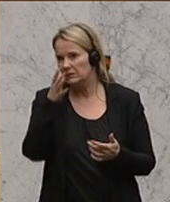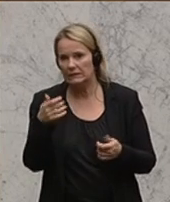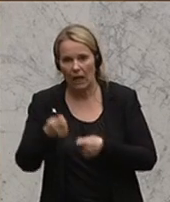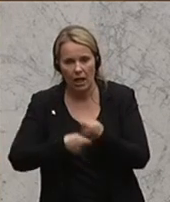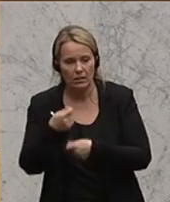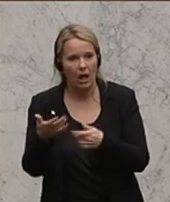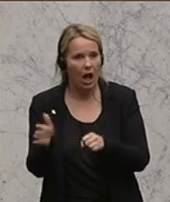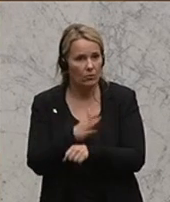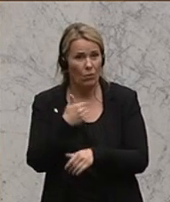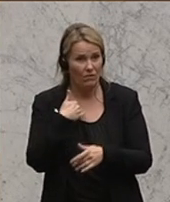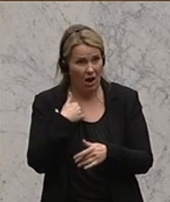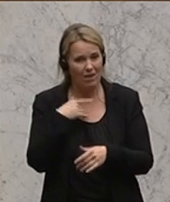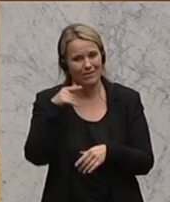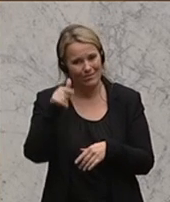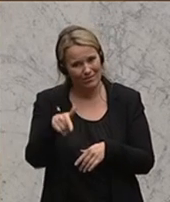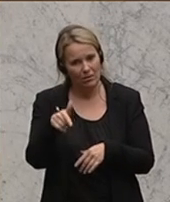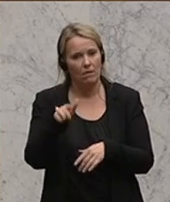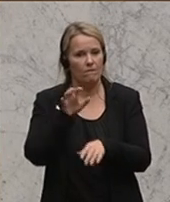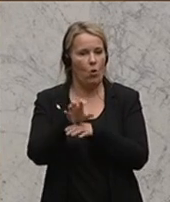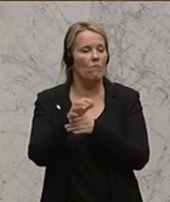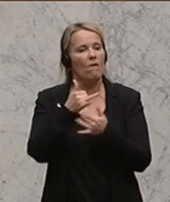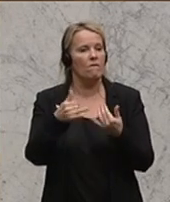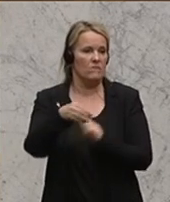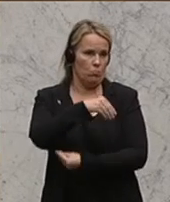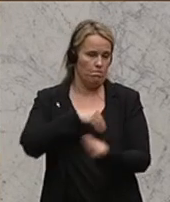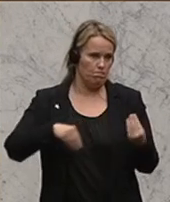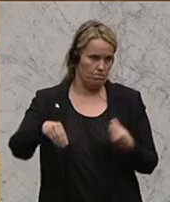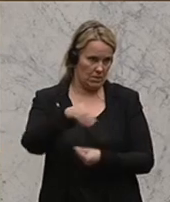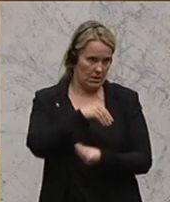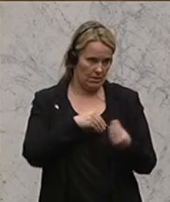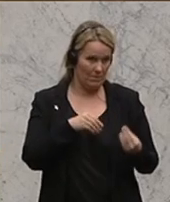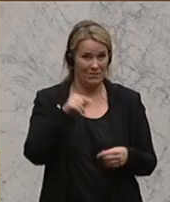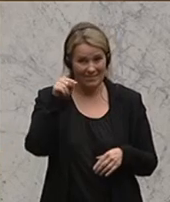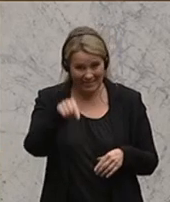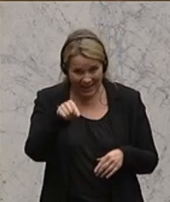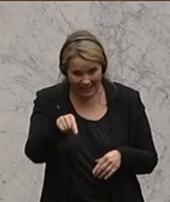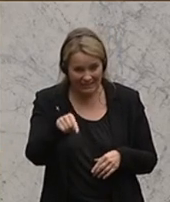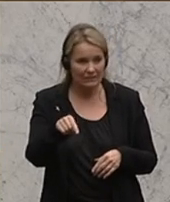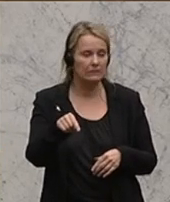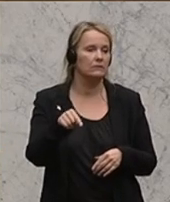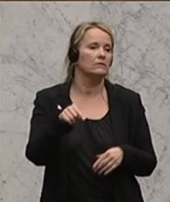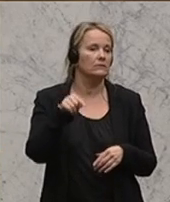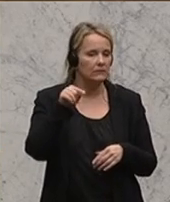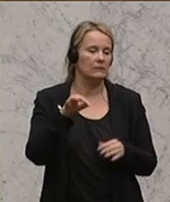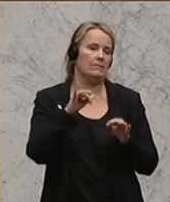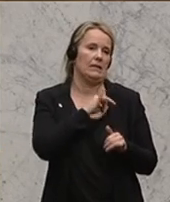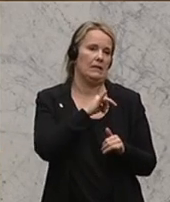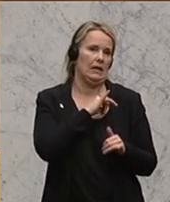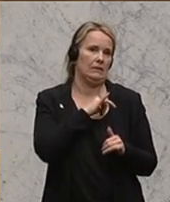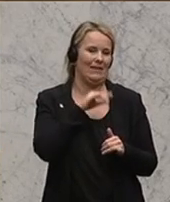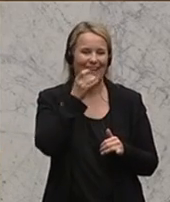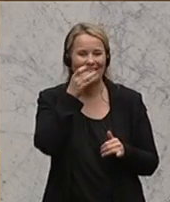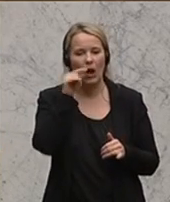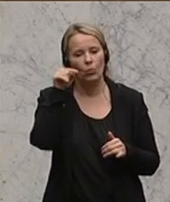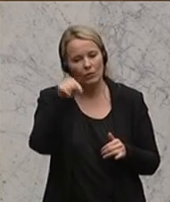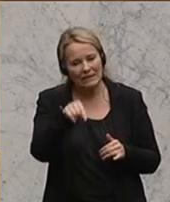gibt, mit diesen Misshandlungsvorwürfen umgeht. Das, meine Damen und Herren, ist ganz im Interesse genau